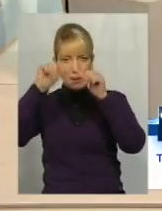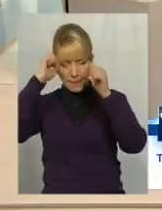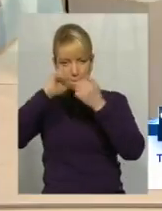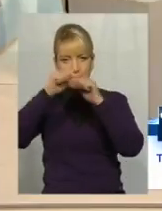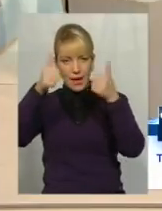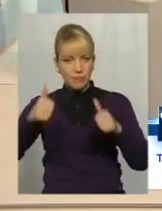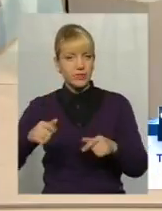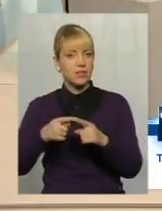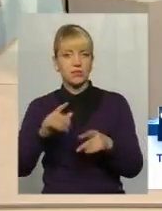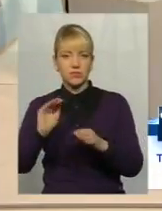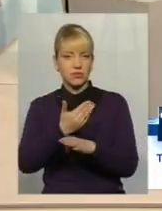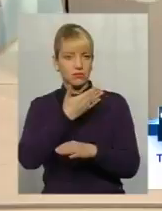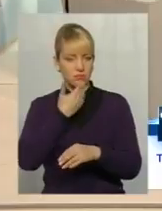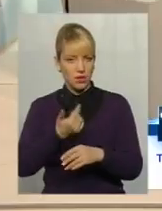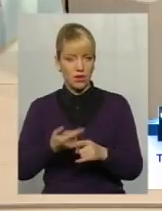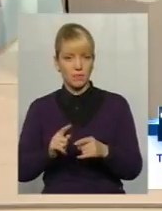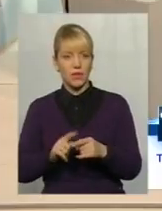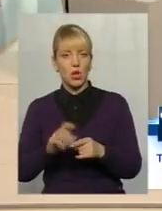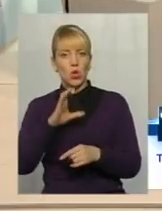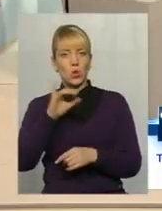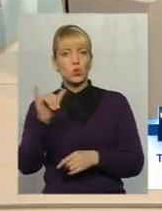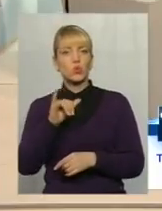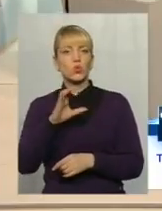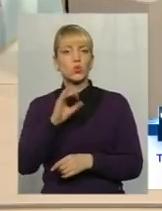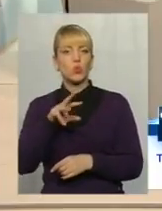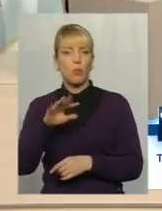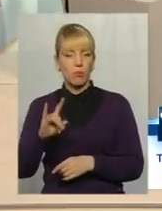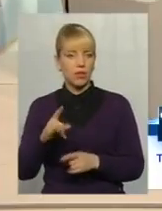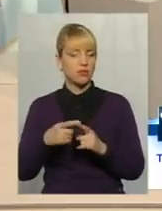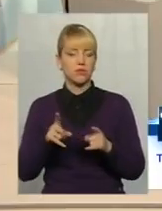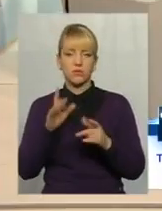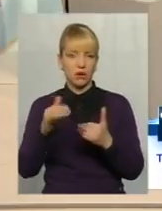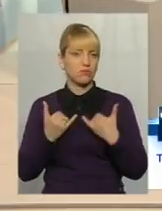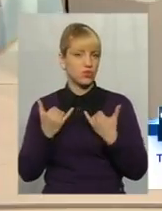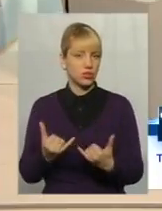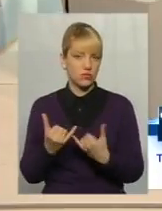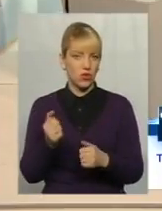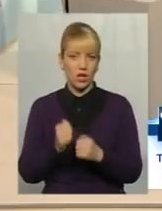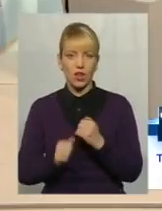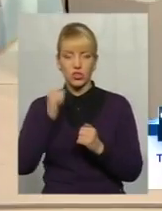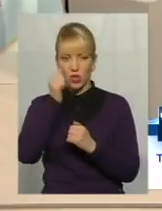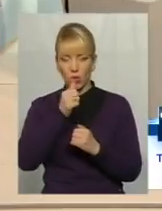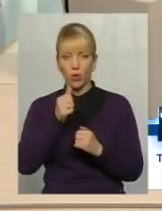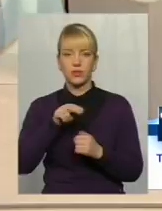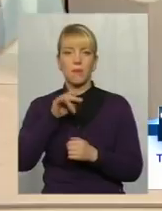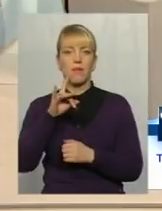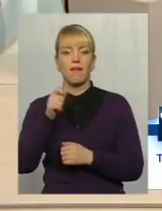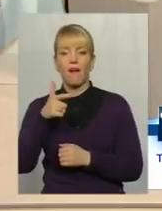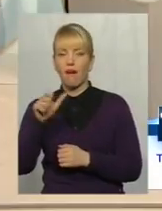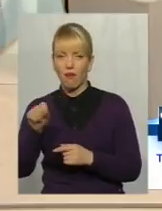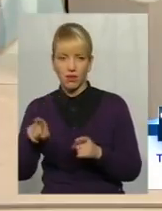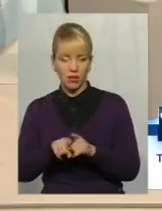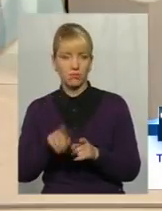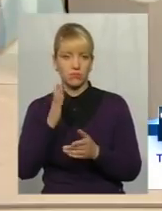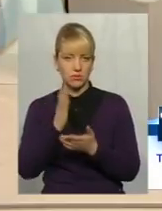нормально. В Сумах, откуда він родом, пам'ятник стоїть і чествують його кожного року. В Прагі, навіть пантеон в честь